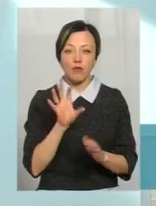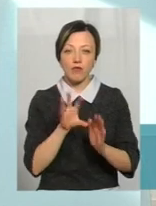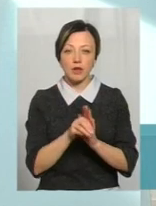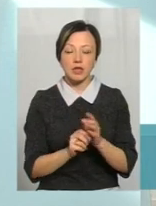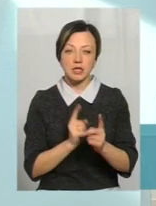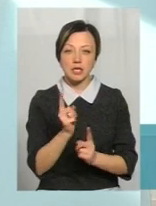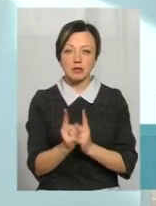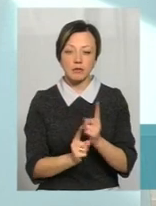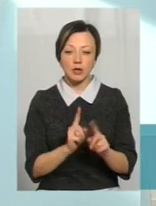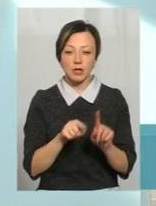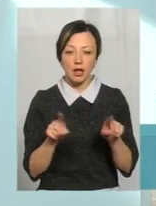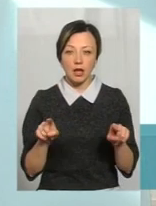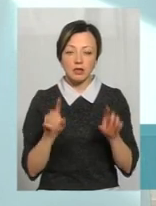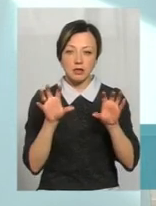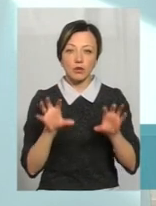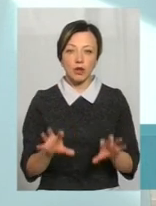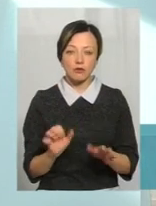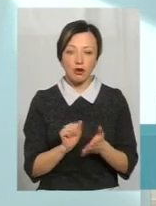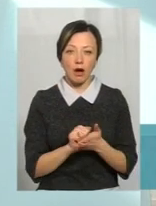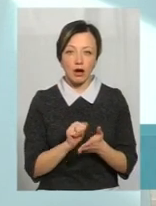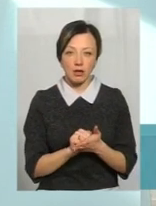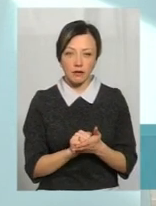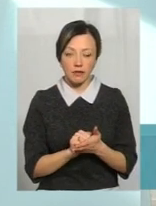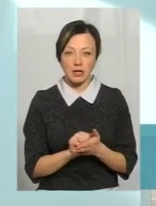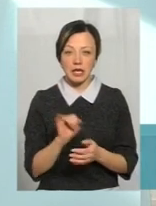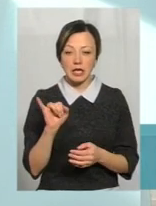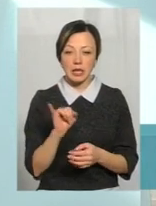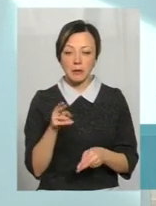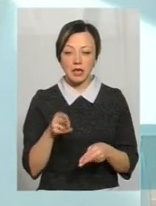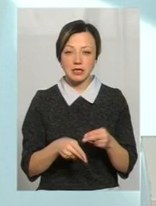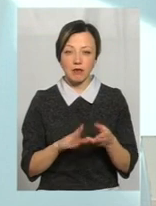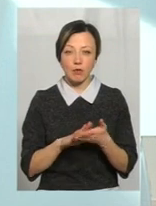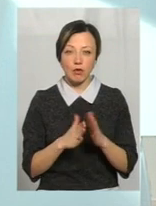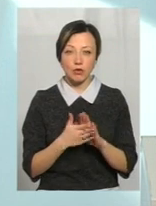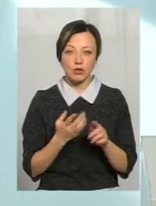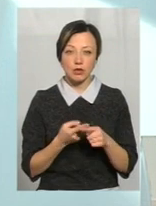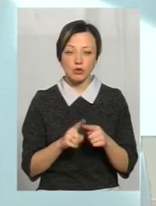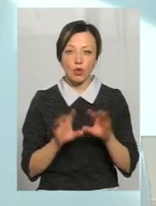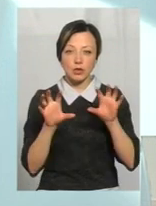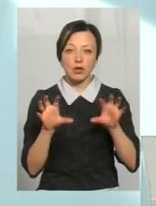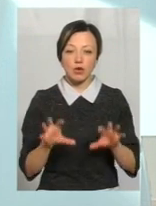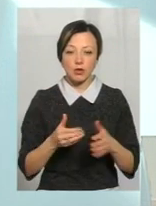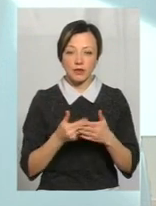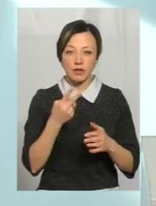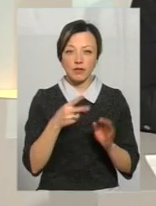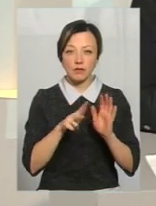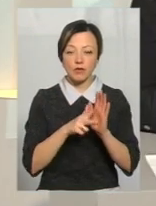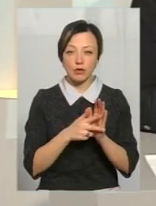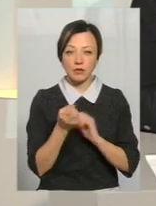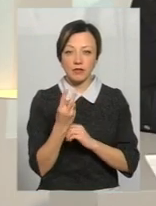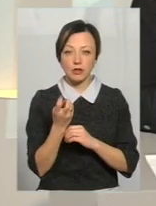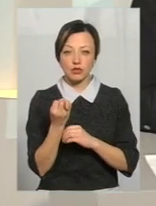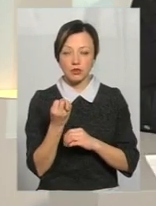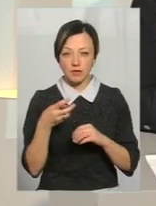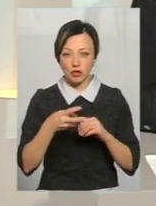до деяких законодавчих актів. І прикінцеве положення даного закону, це від 28-12-2014